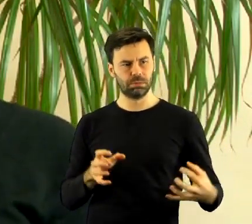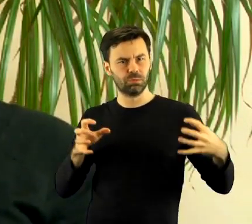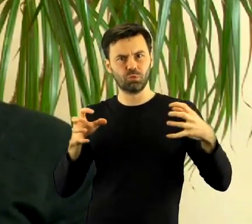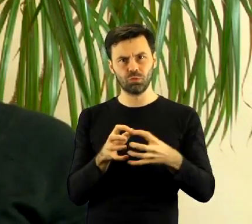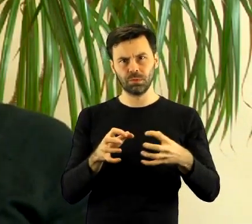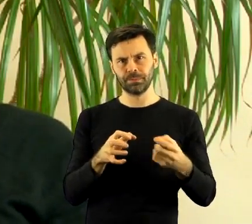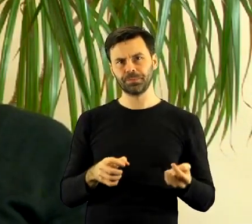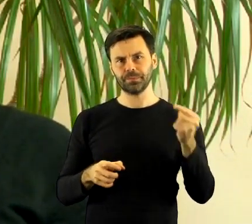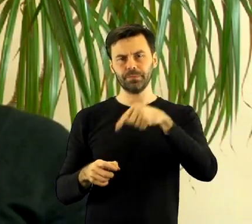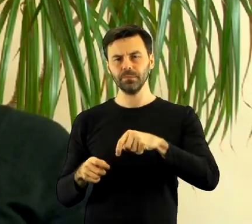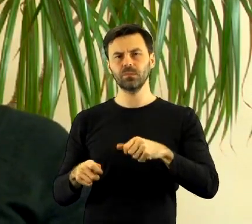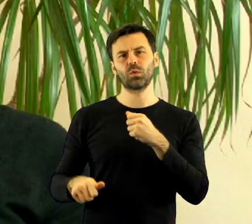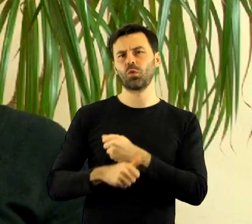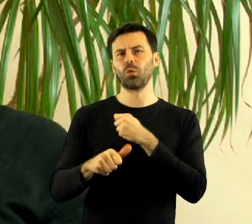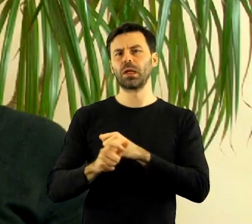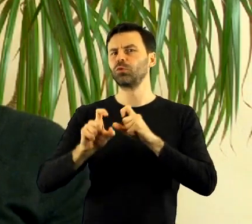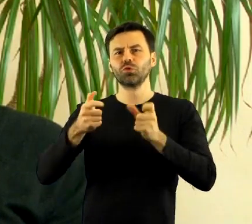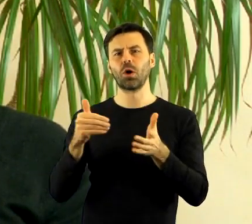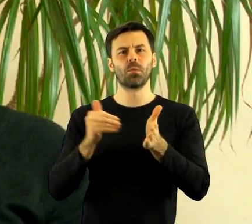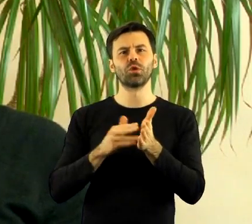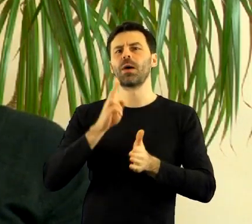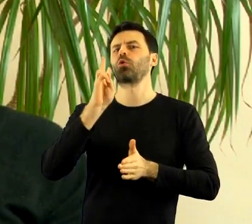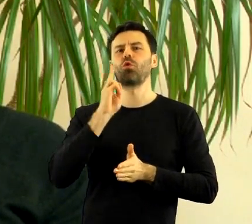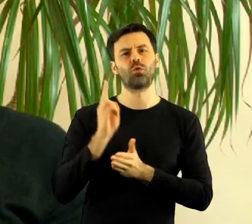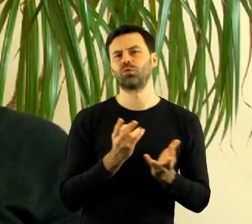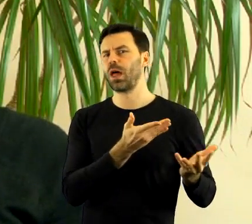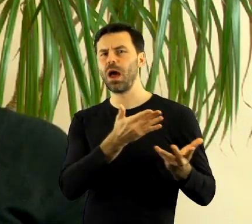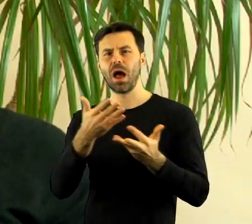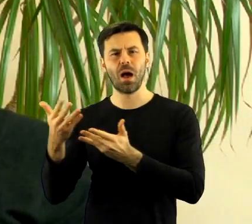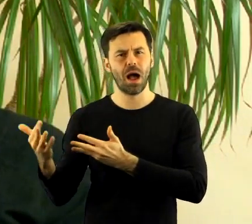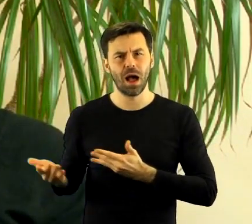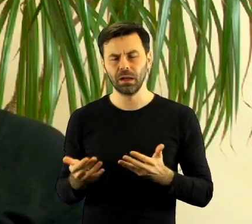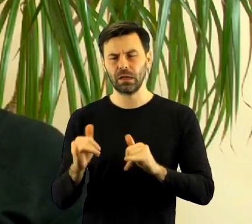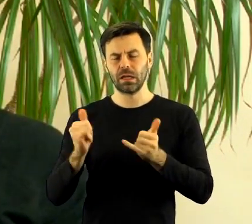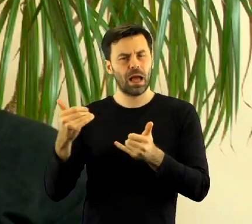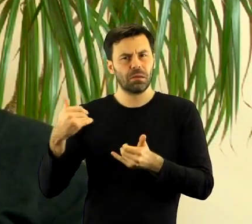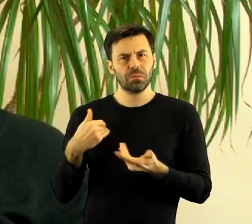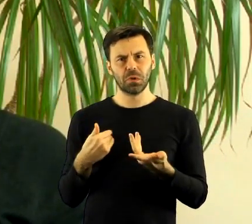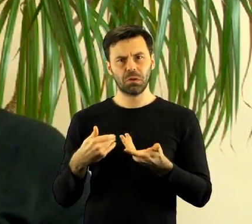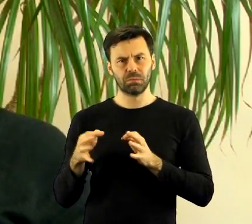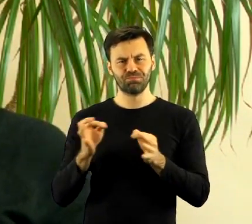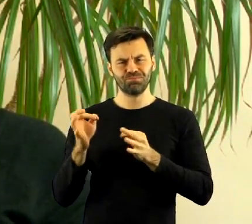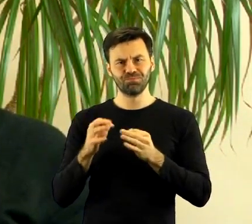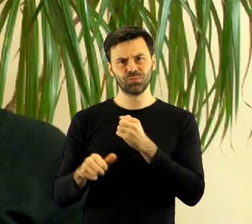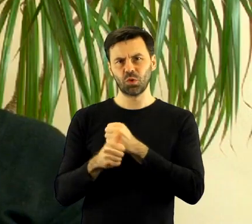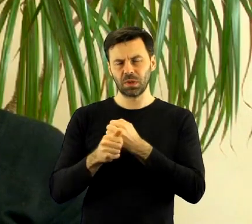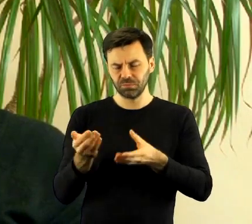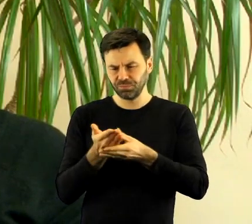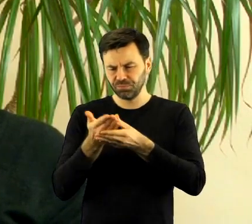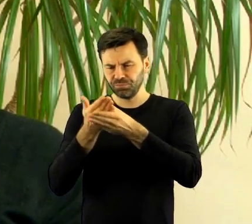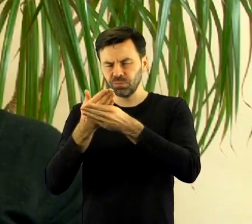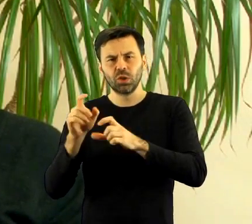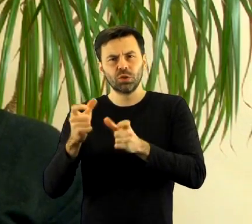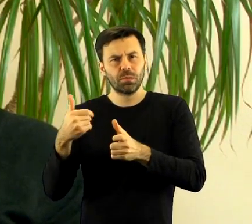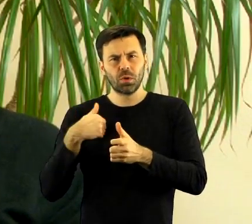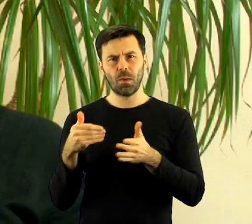nieformalnie w jedną grupę własną rękę wyszukiwać, co jest na rzeczy, jakie